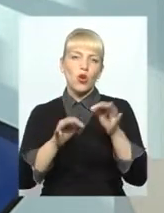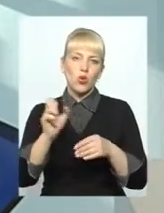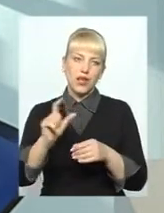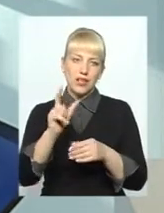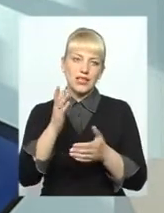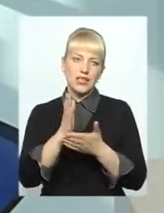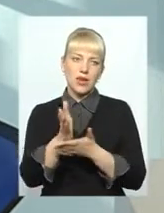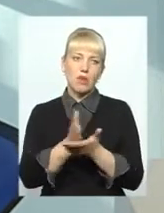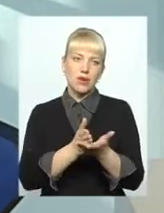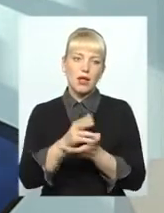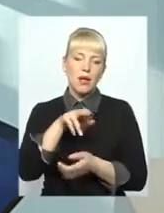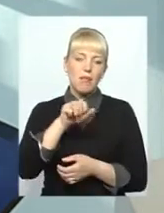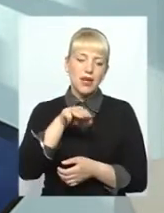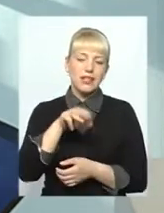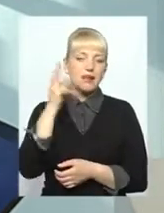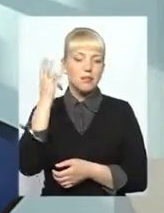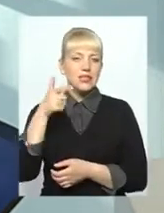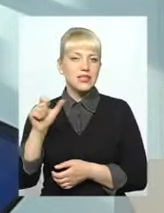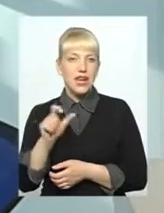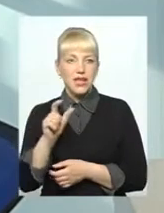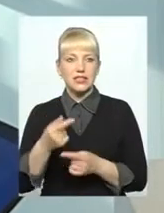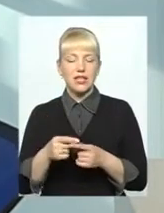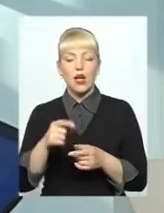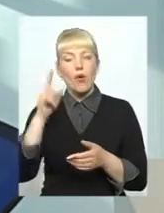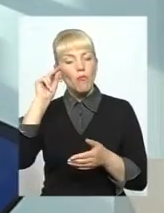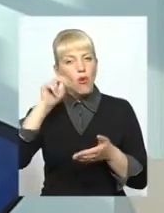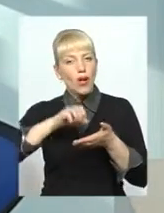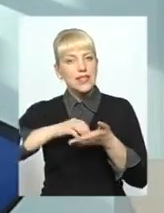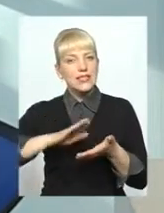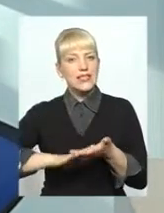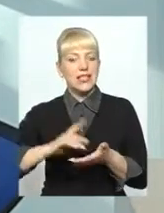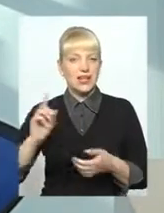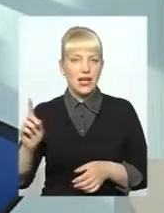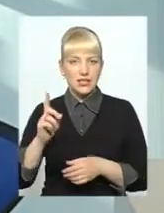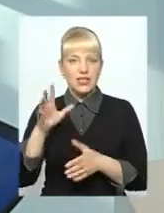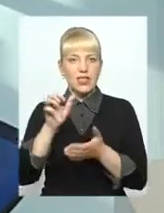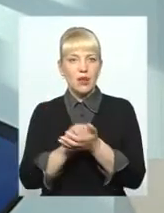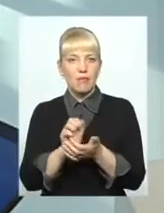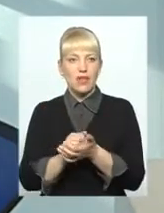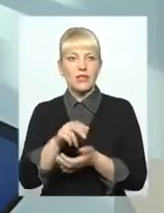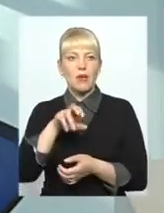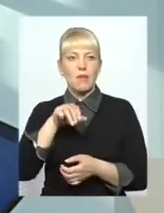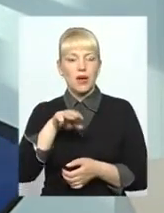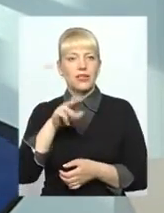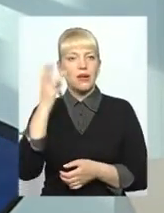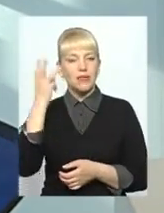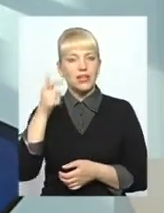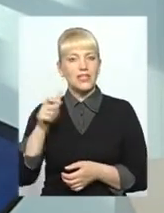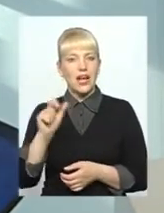ГРМ, ПАД «Хмельницьгаз». Тобто, показники і правильністю обліку газу займається ПАД «Хмельницьгаз». А